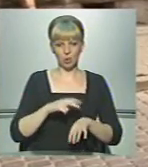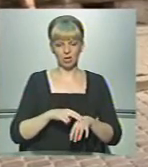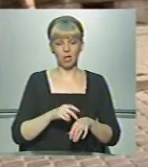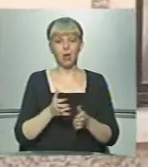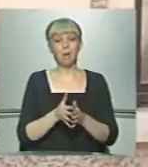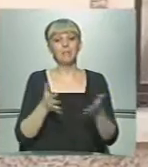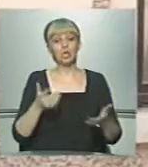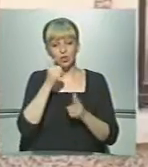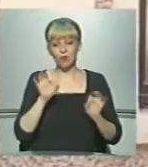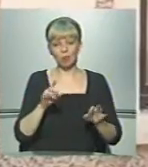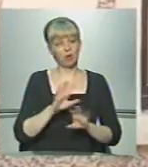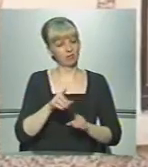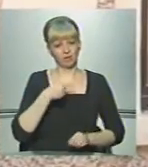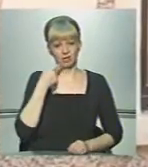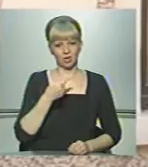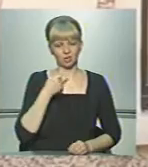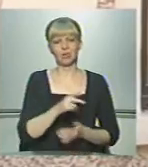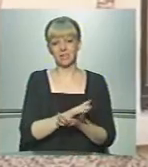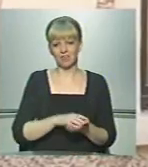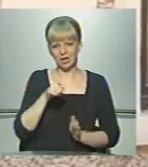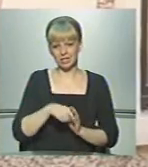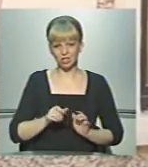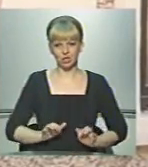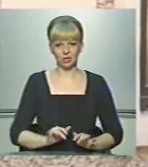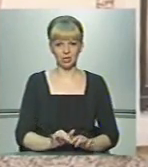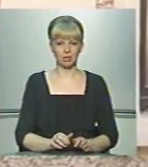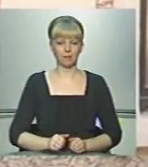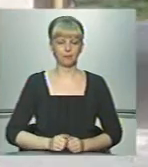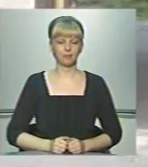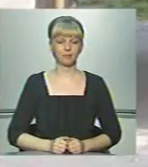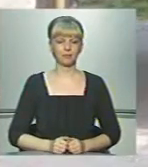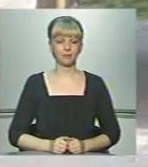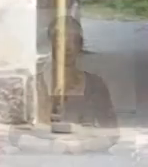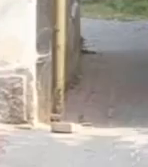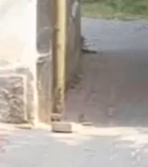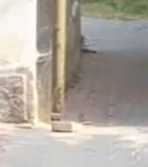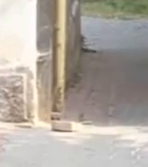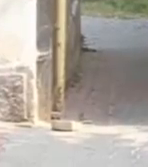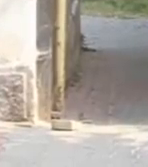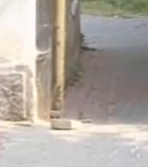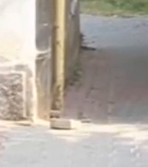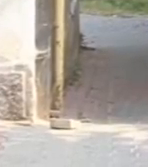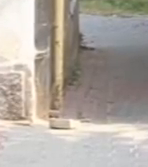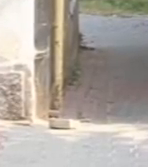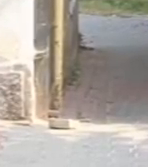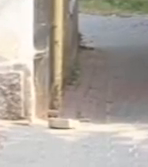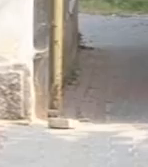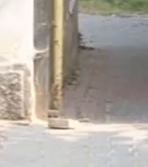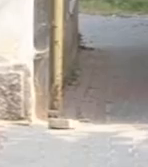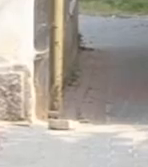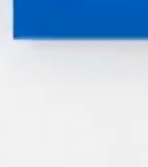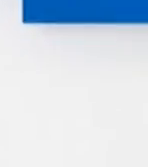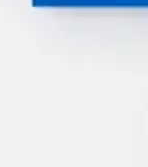Більше інформації не розголошують, бо тривають слідчі дії. Максим Калінчук, Марина Буличева, Володимир Дурош, телеканал